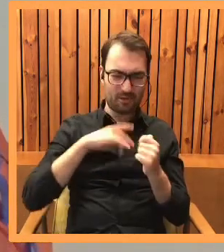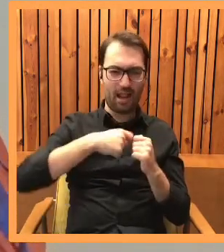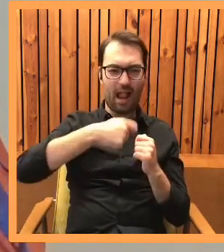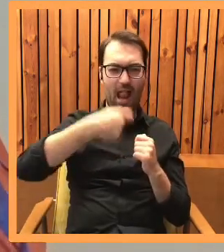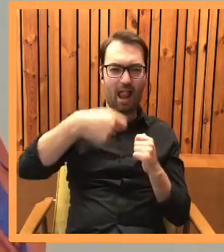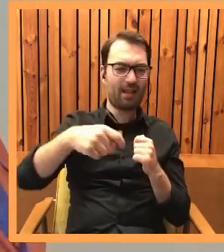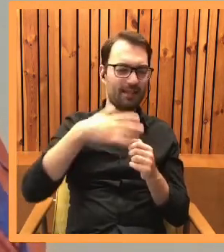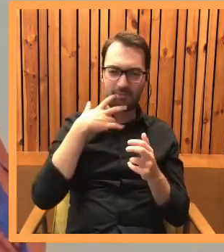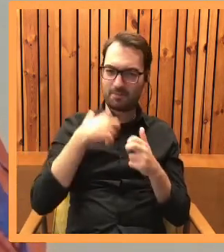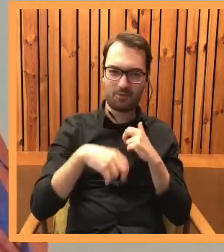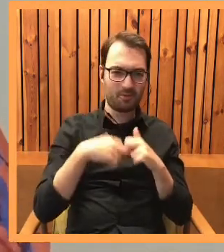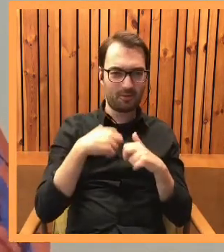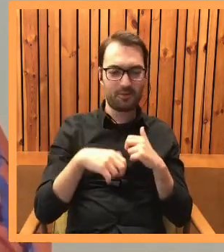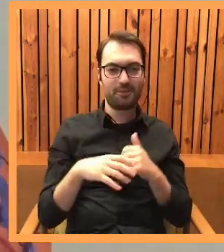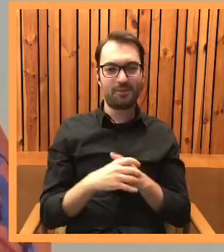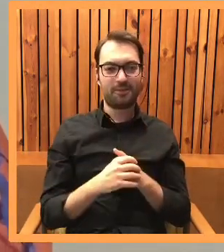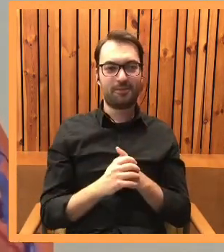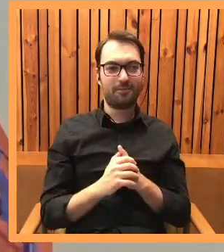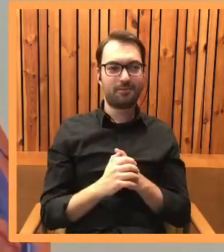jeszcze pociągnąć.